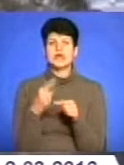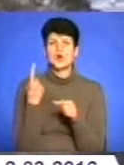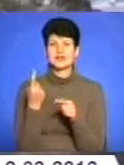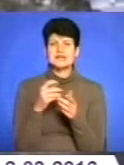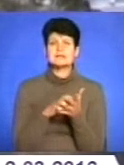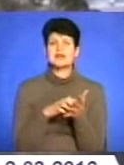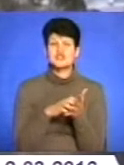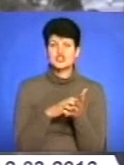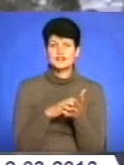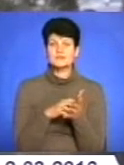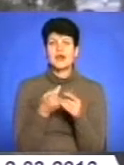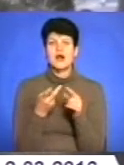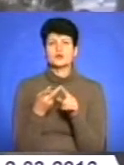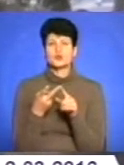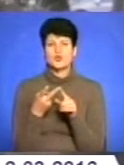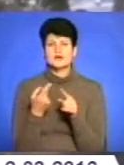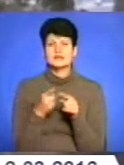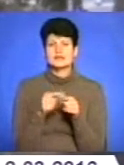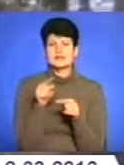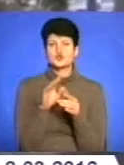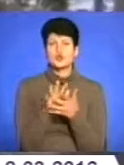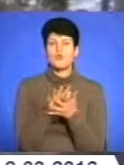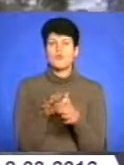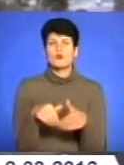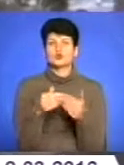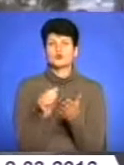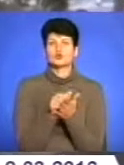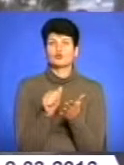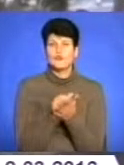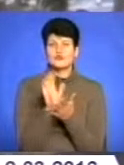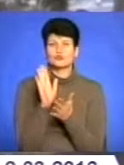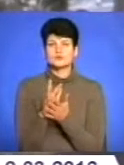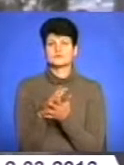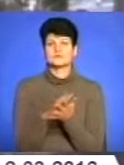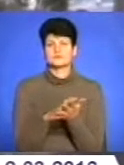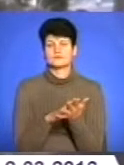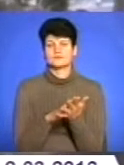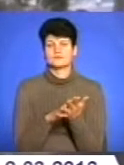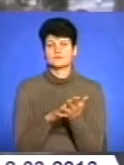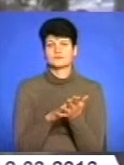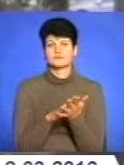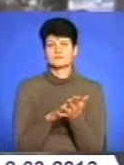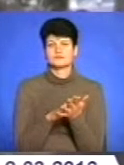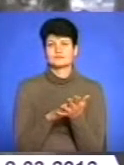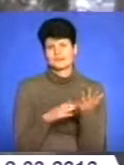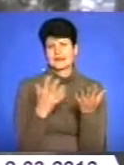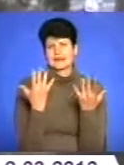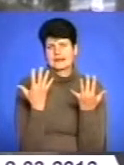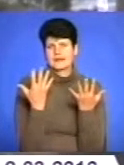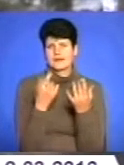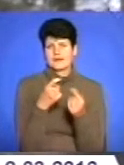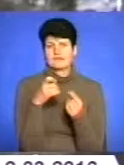Друга причина – це та, що подача документів триватиме декілька